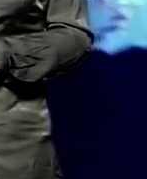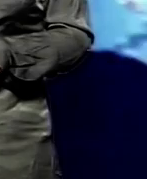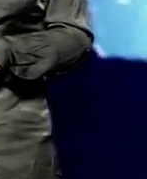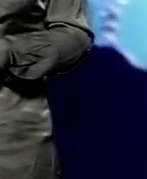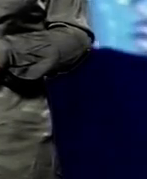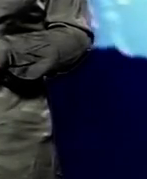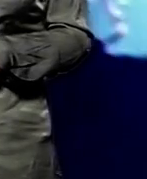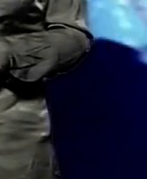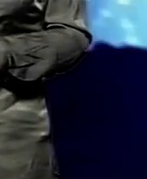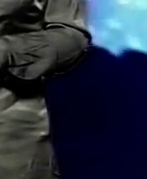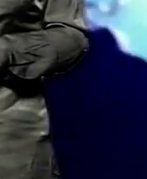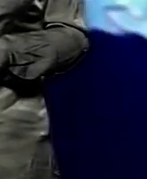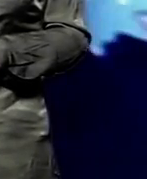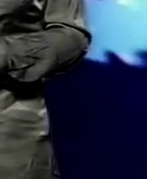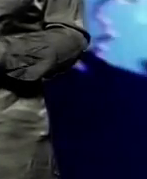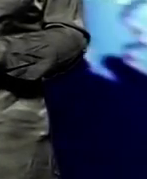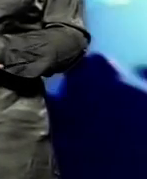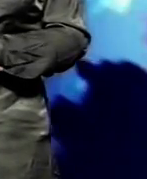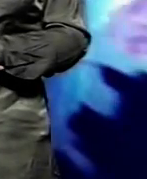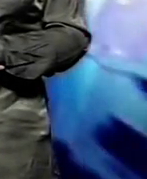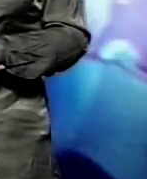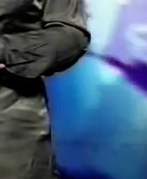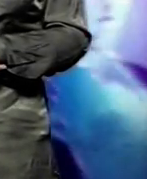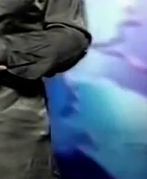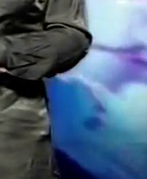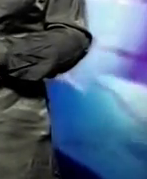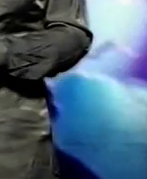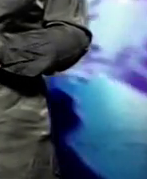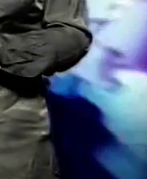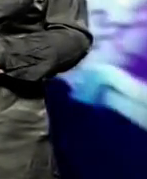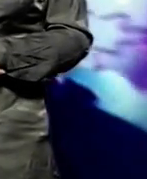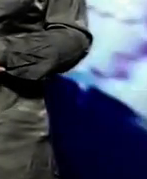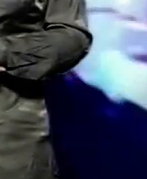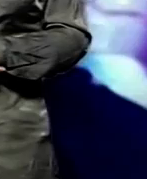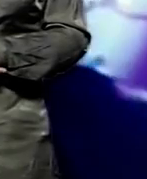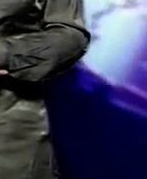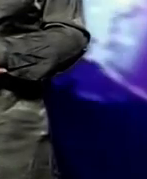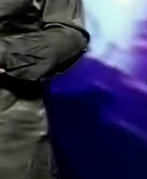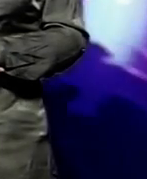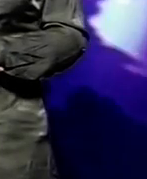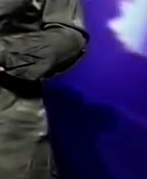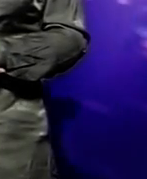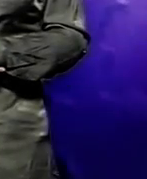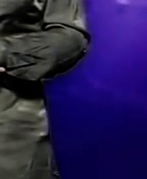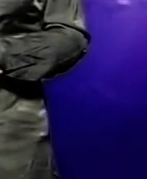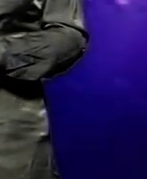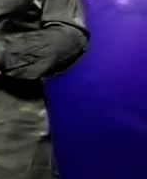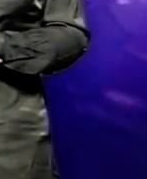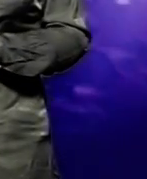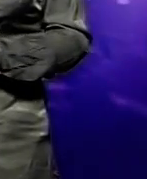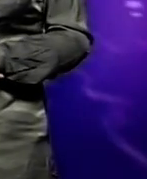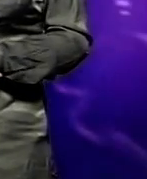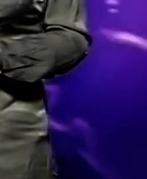Вітаю вас. За прогнозами синоптиків, наступної доби буде хмарно, але без опадів. Вітер південного напрямку до 5 метрів на секунду.